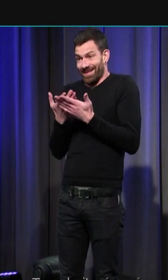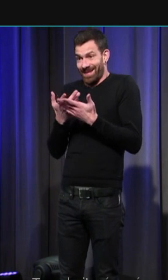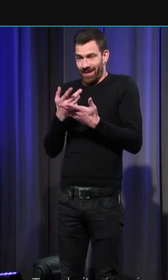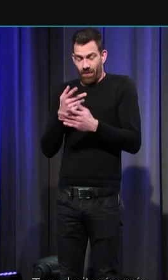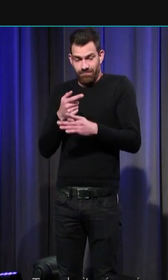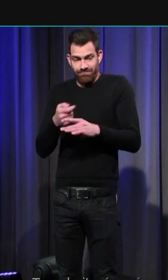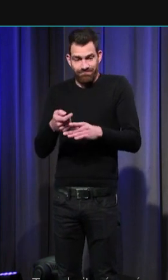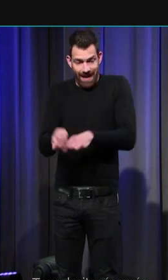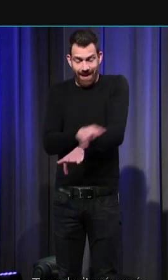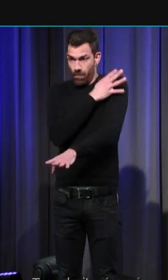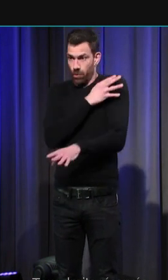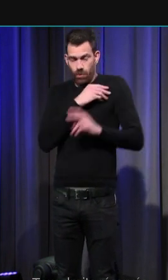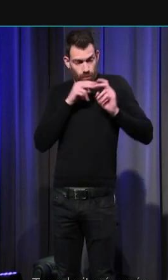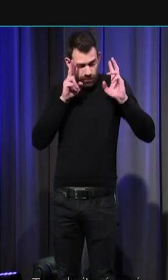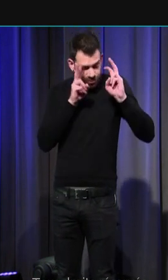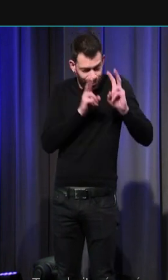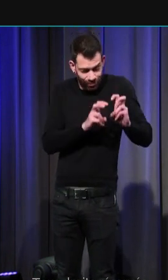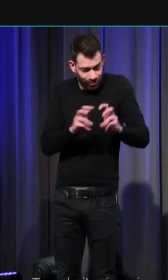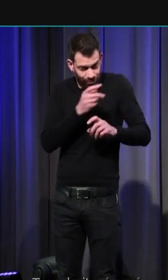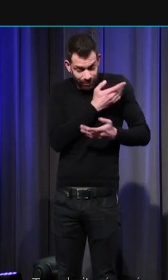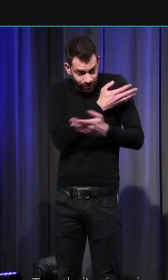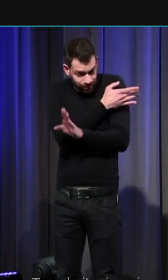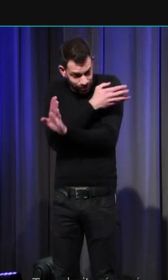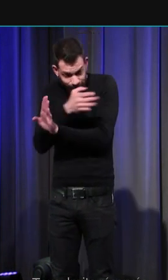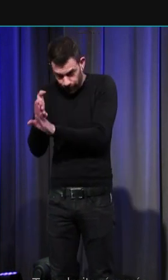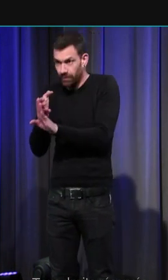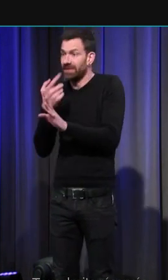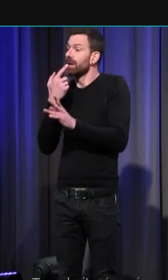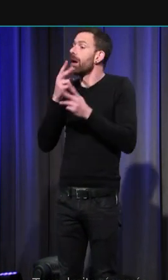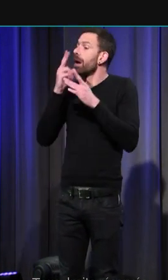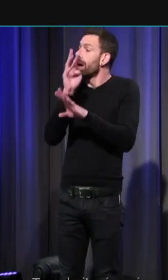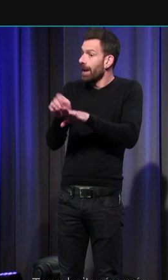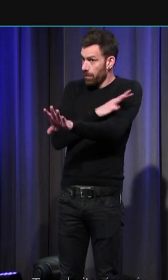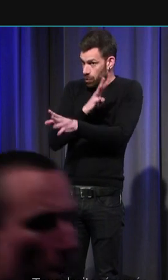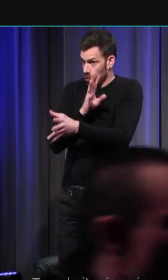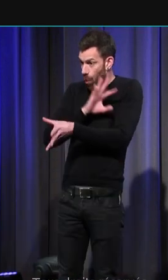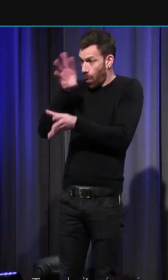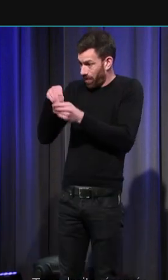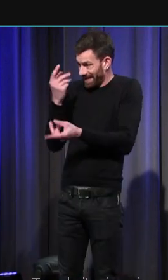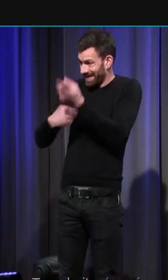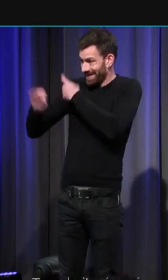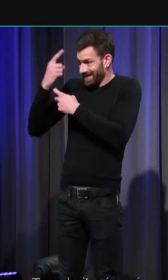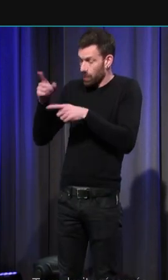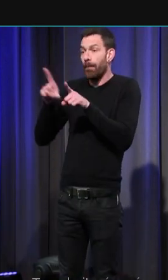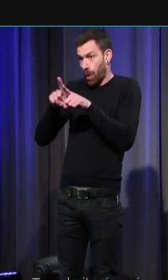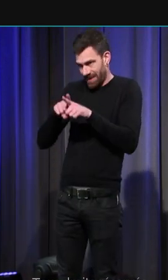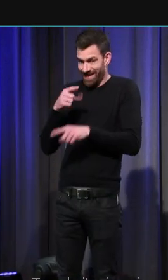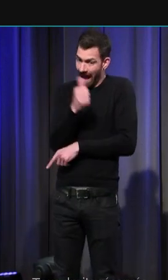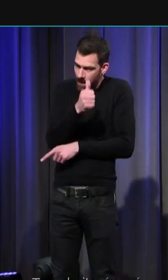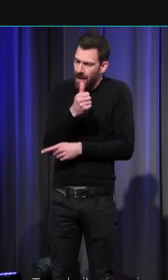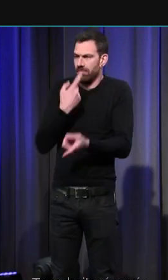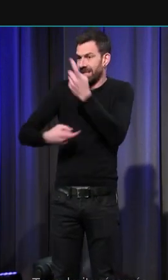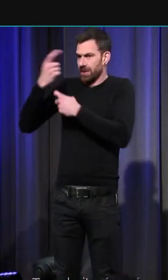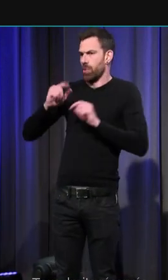convaincre que les émotions ne sont pas seulement dans l'histoire, mais qu'elles ont une histoire, étroitement déterminée par les